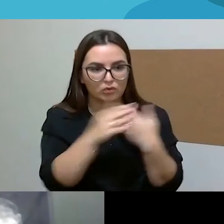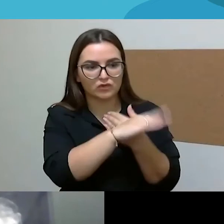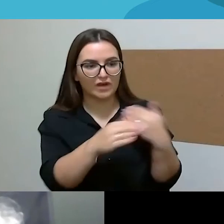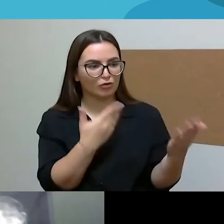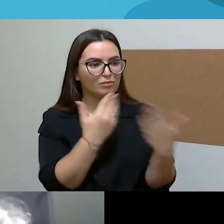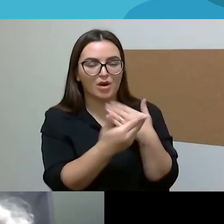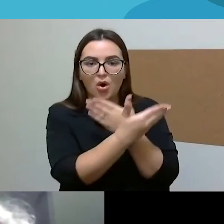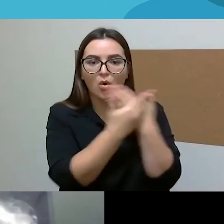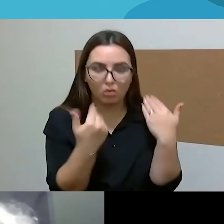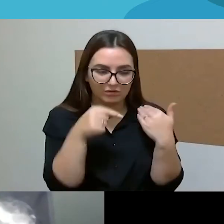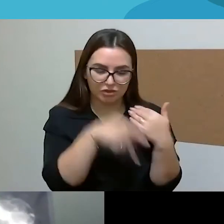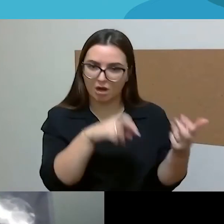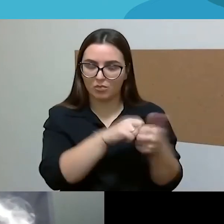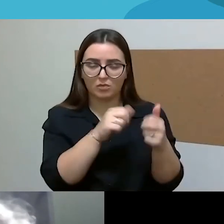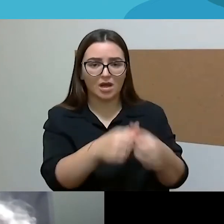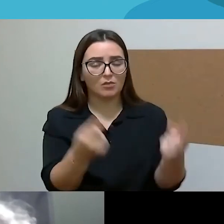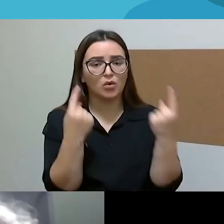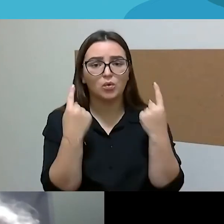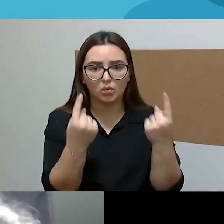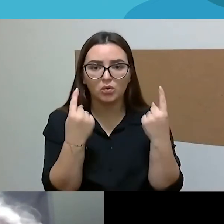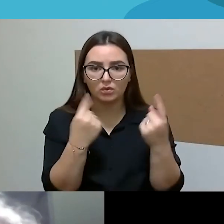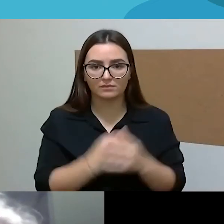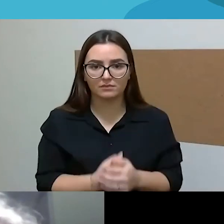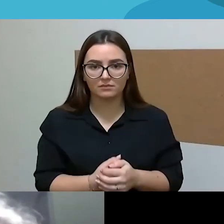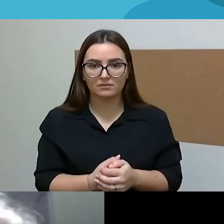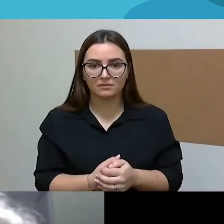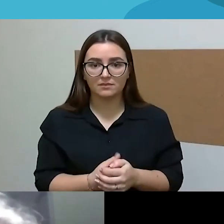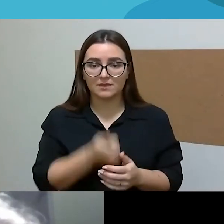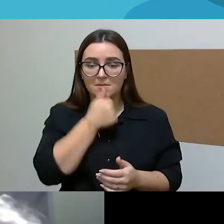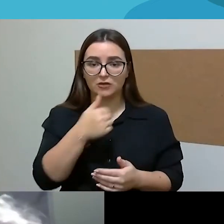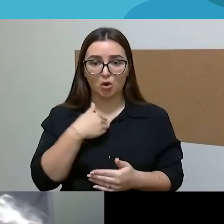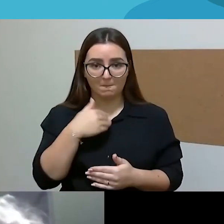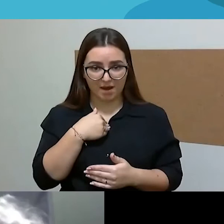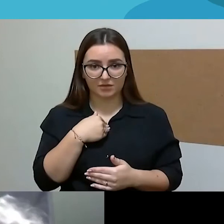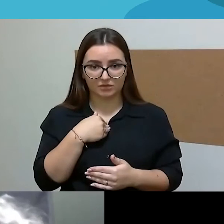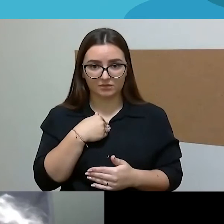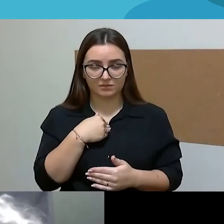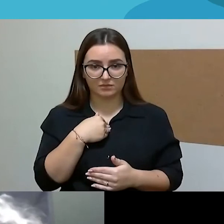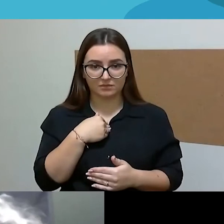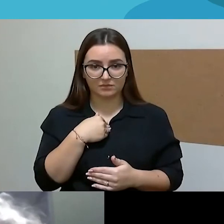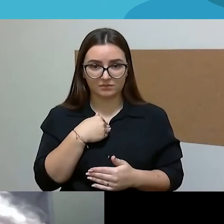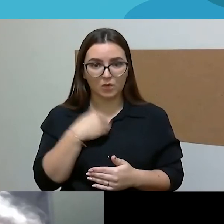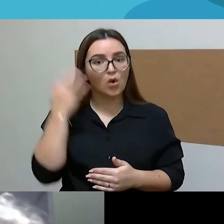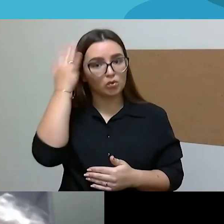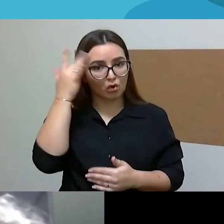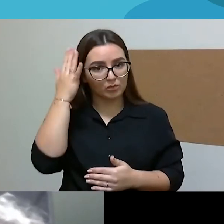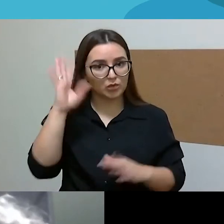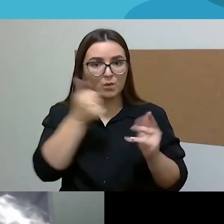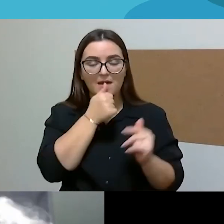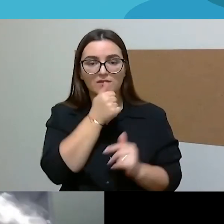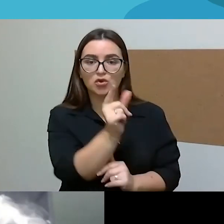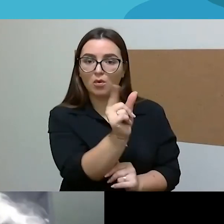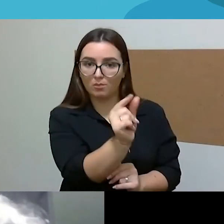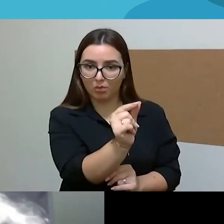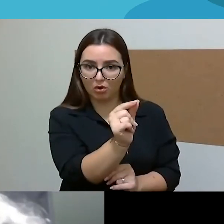vieto aš tikrai matyčiau didelę problemą, nes mano gilių įsitikinimų, tai, kas yra tarp partnerių, tai